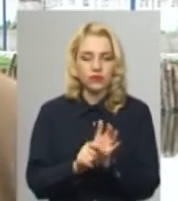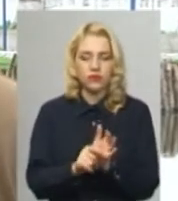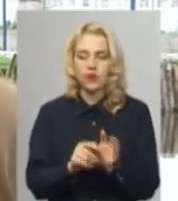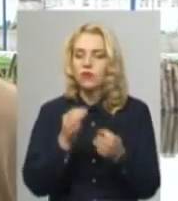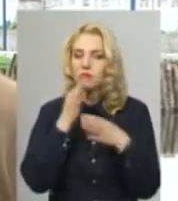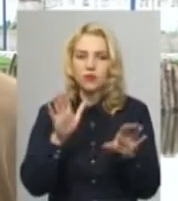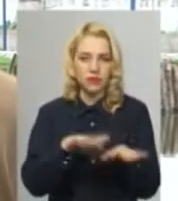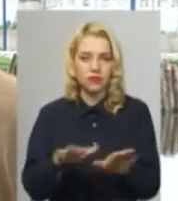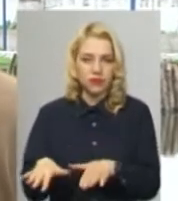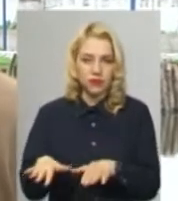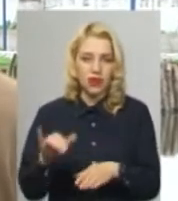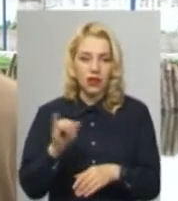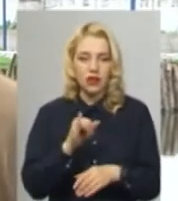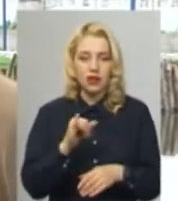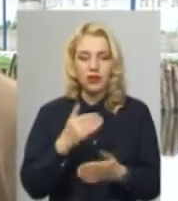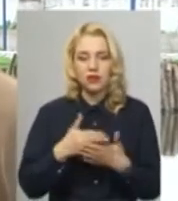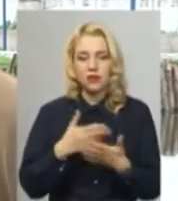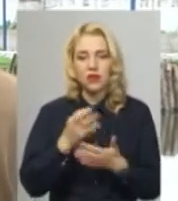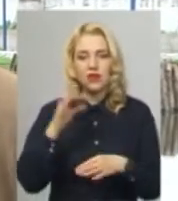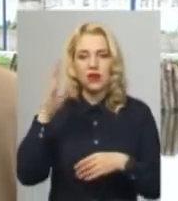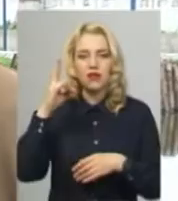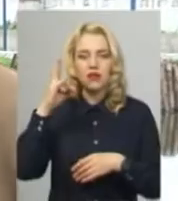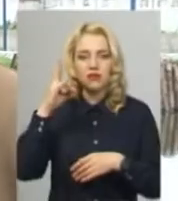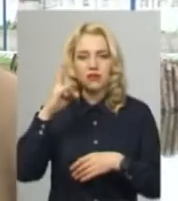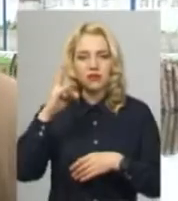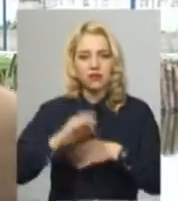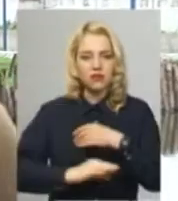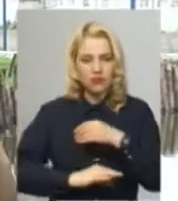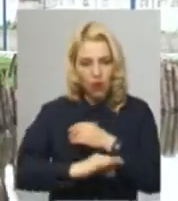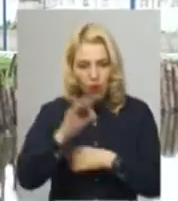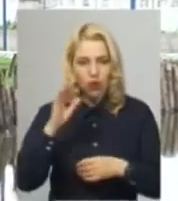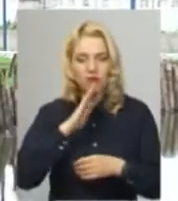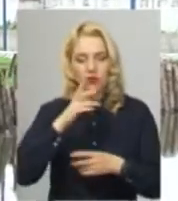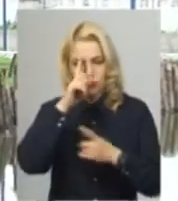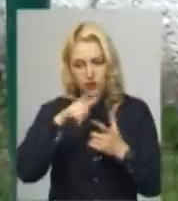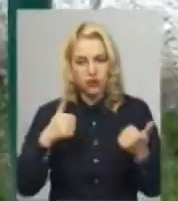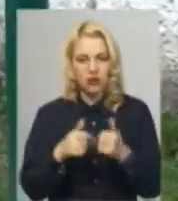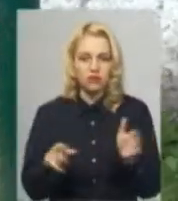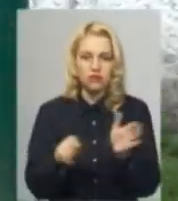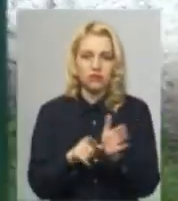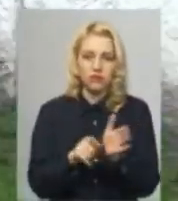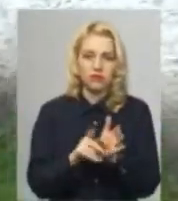вони не були, навіть на сході нашої держави вони все рівно залучаються разом.